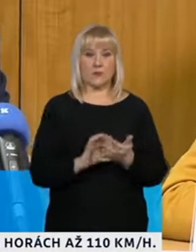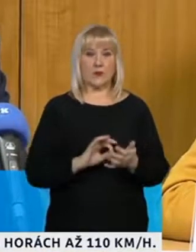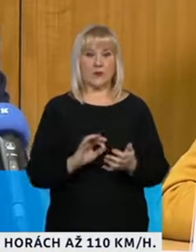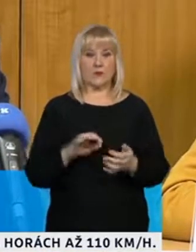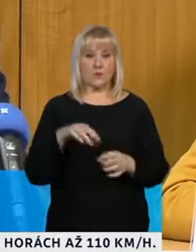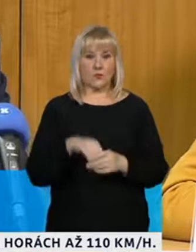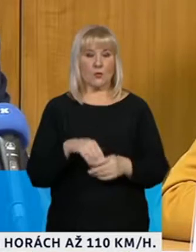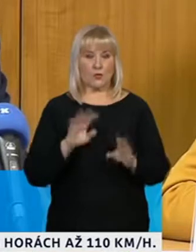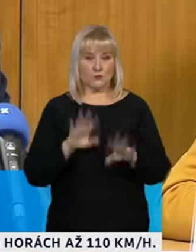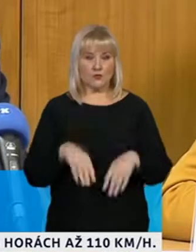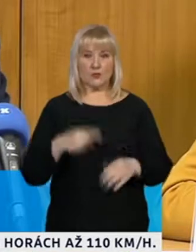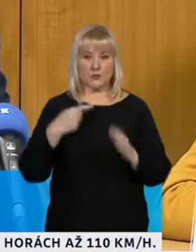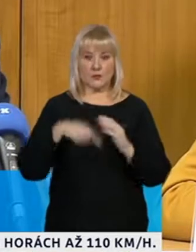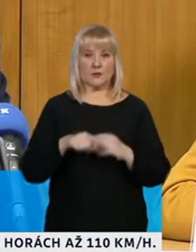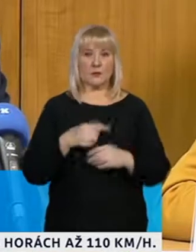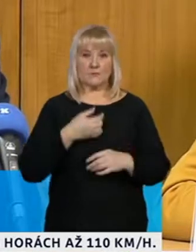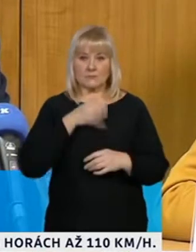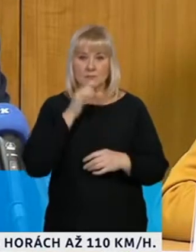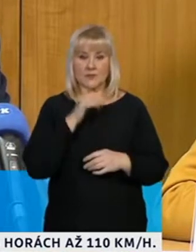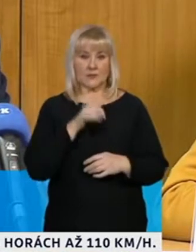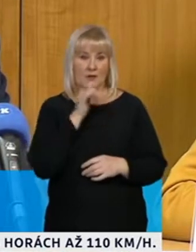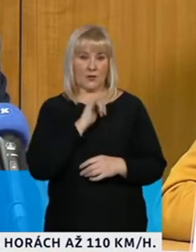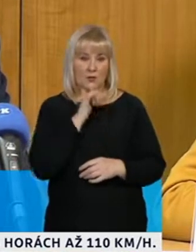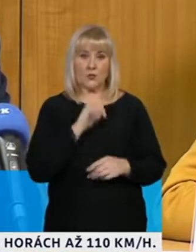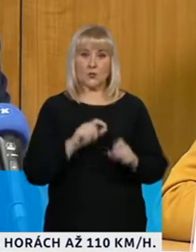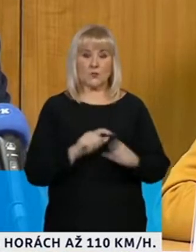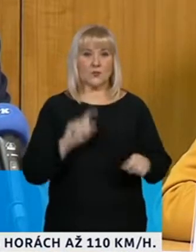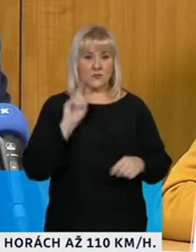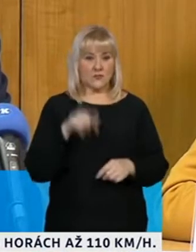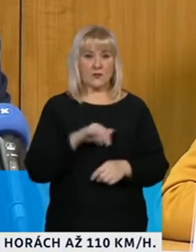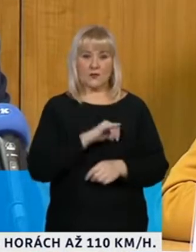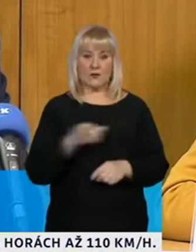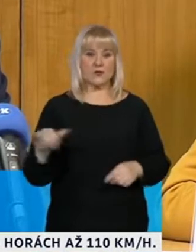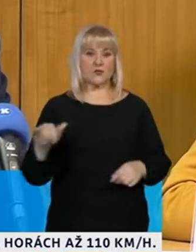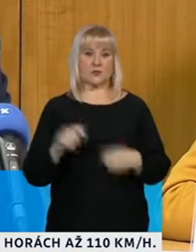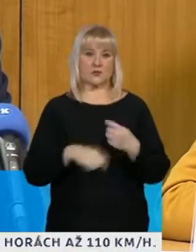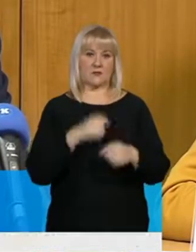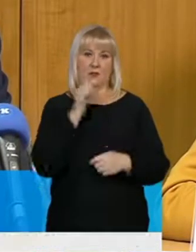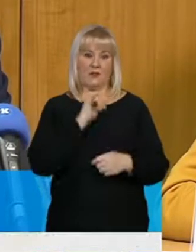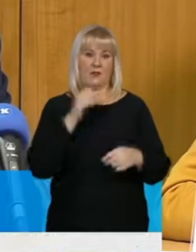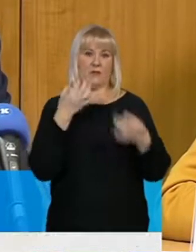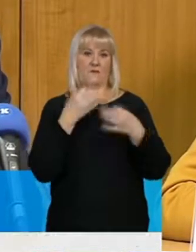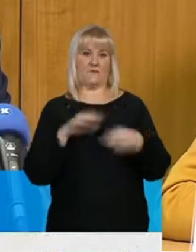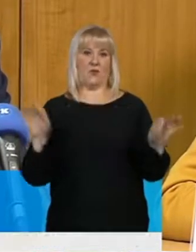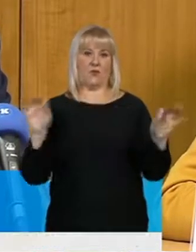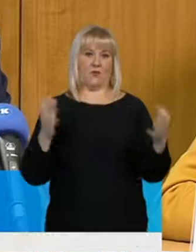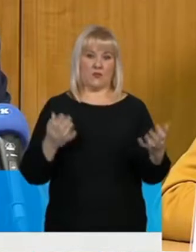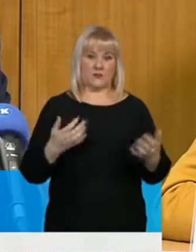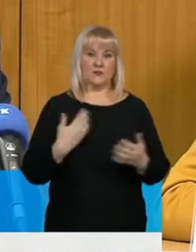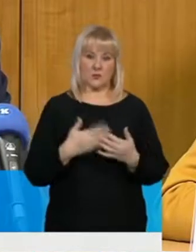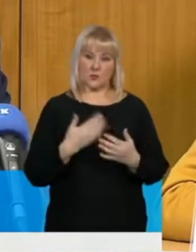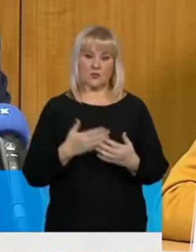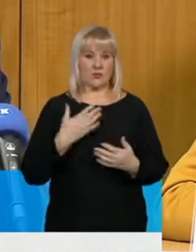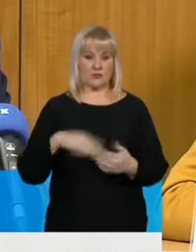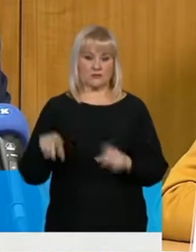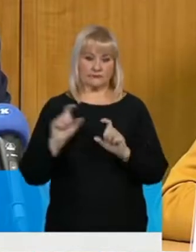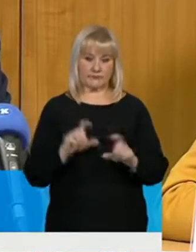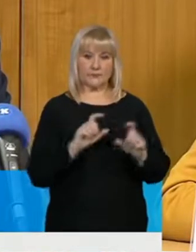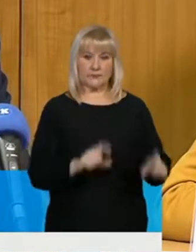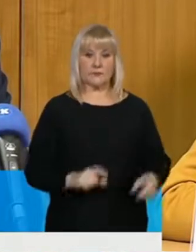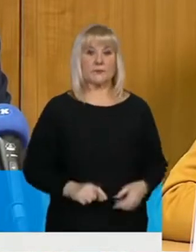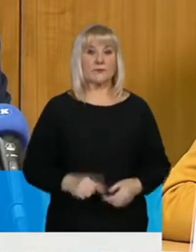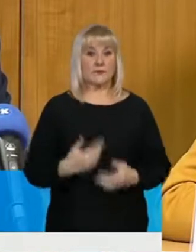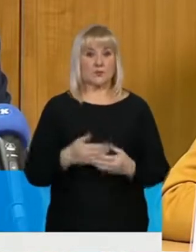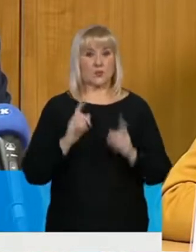konzumovat uvnitř té restaurace alkohol, protože všichni víme, že alkohol zábrany určitě nespevňuje. Takže je to na